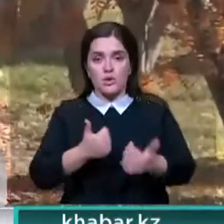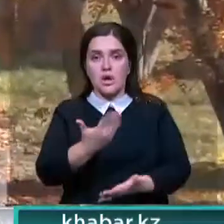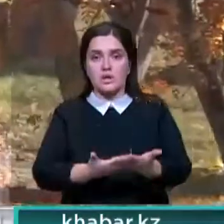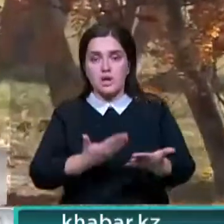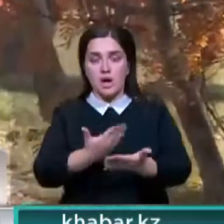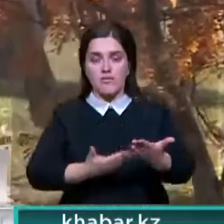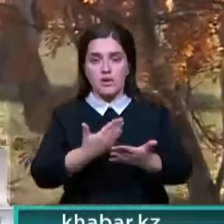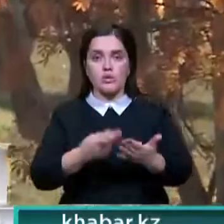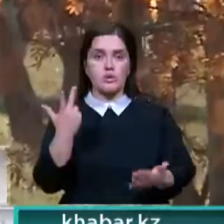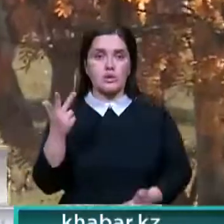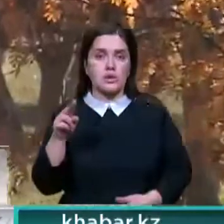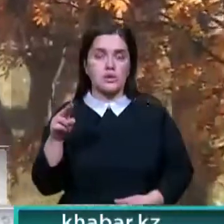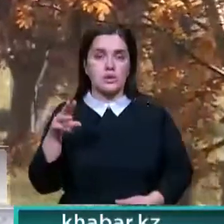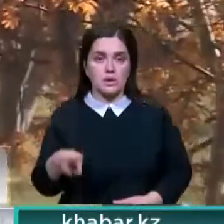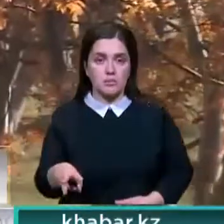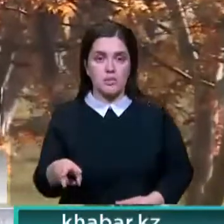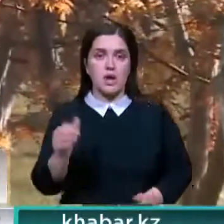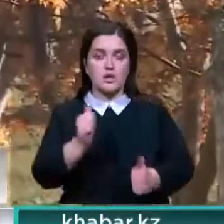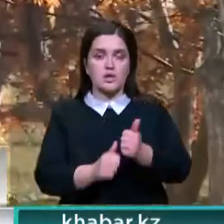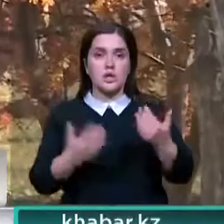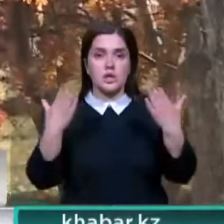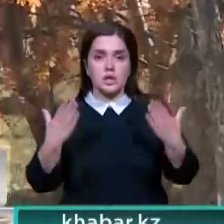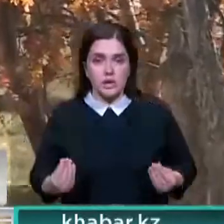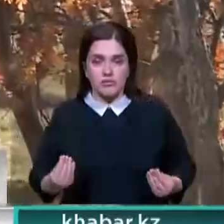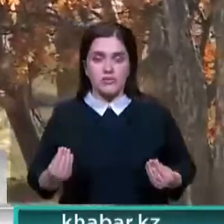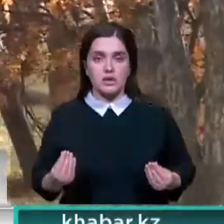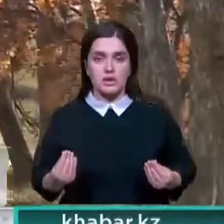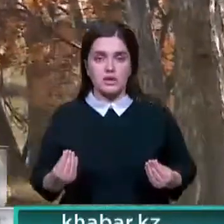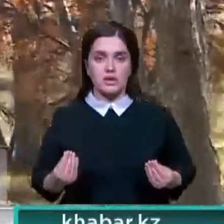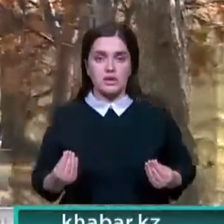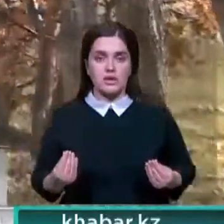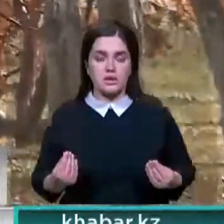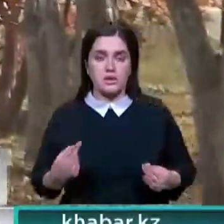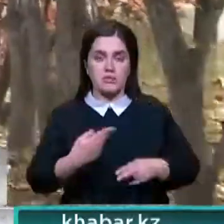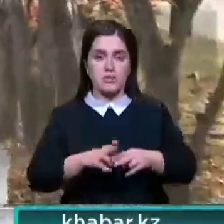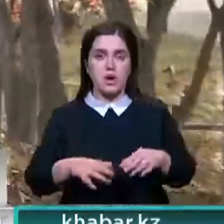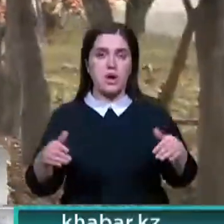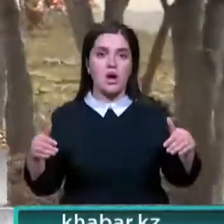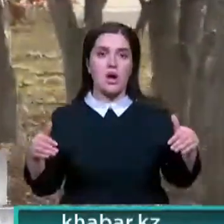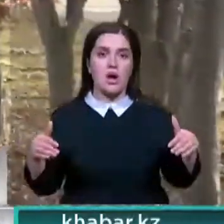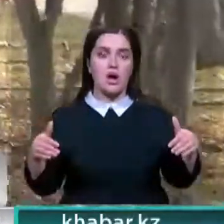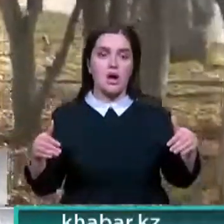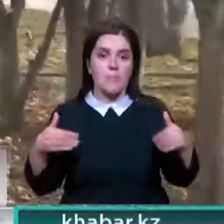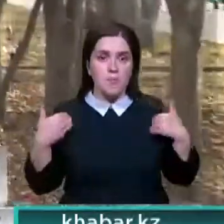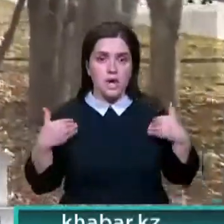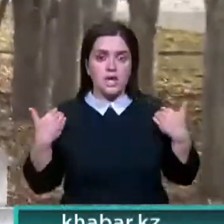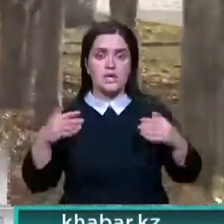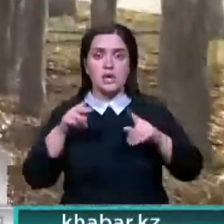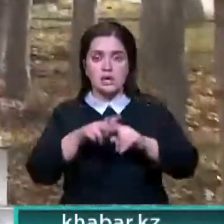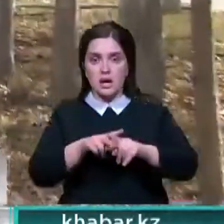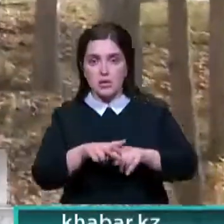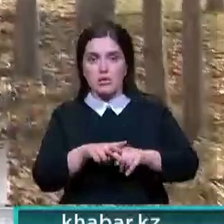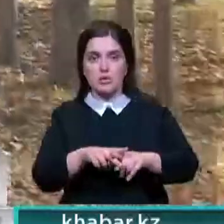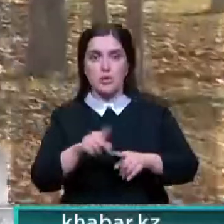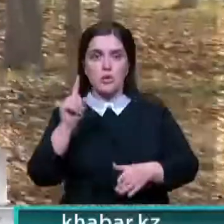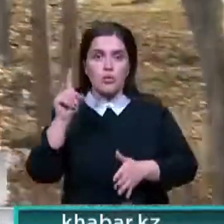пробегать не меньше трех километров ежедневно. По их мнению, это наиболее полезные нагрузки. И на своем опыте сейчас